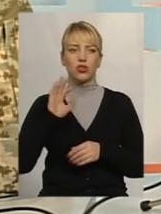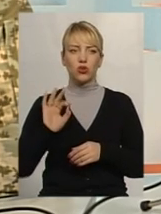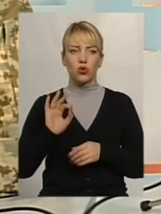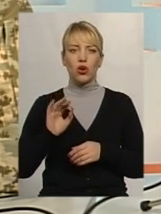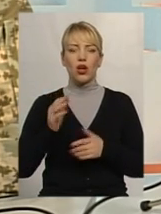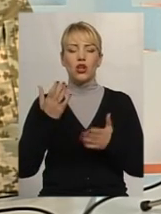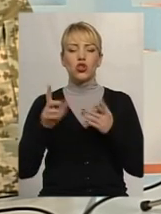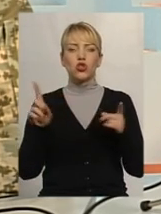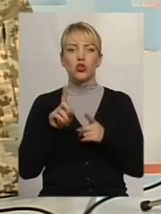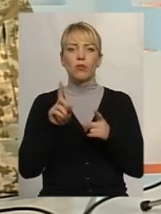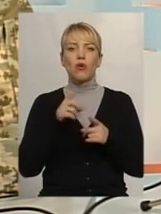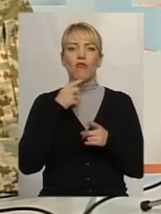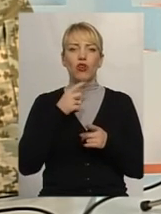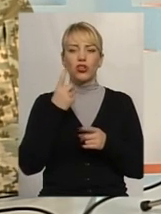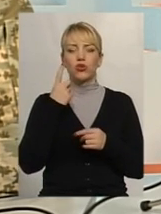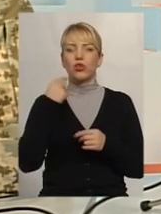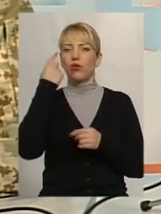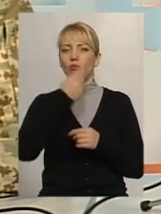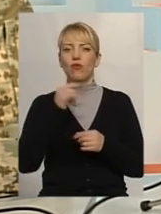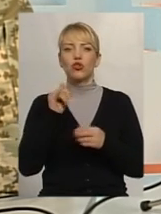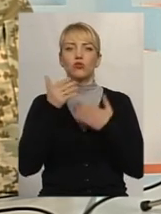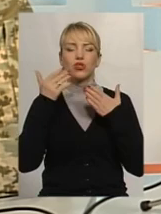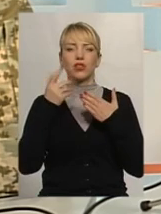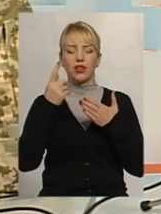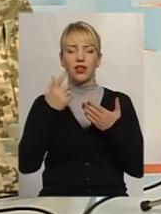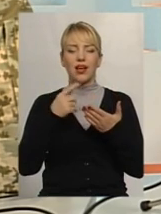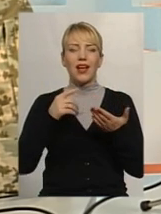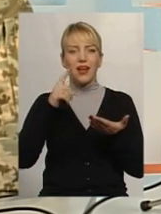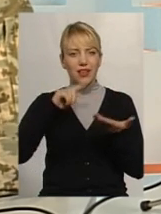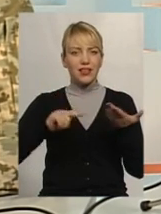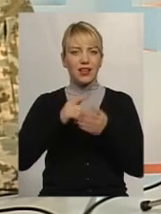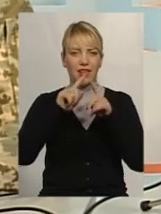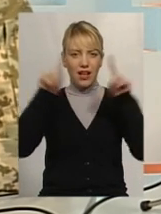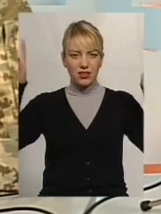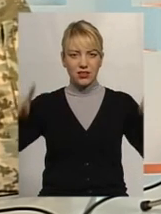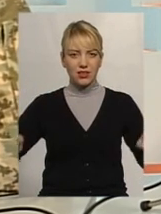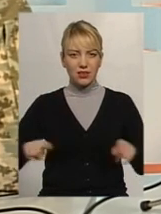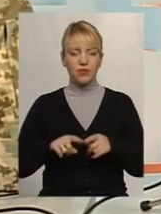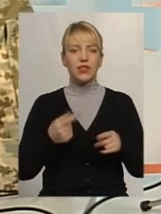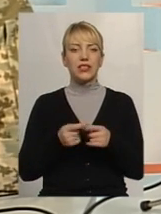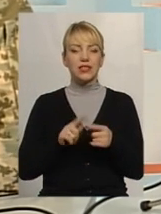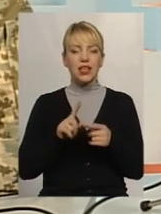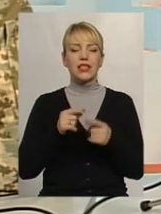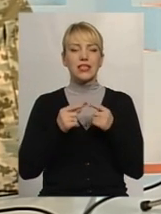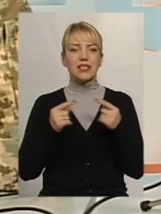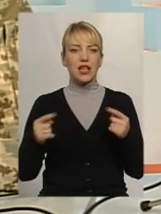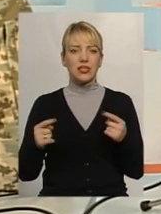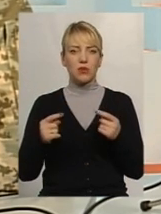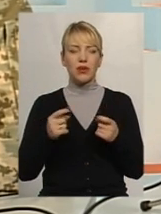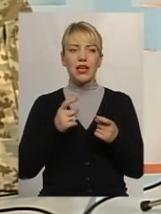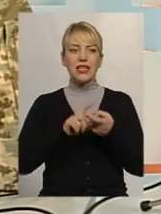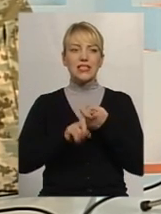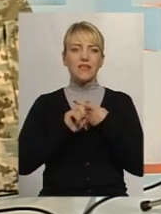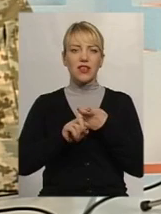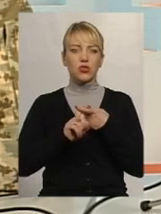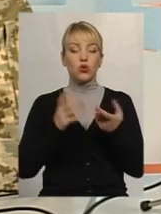однією мовою, читати одні карти. Це і засоби зв'язку, тобто якісь, які між собою взаємодіяли, були